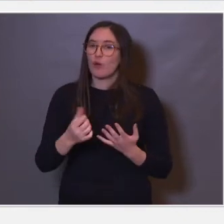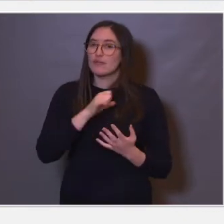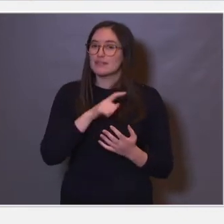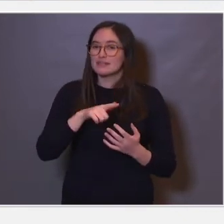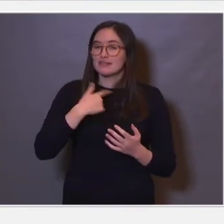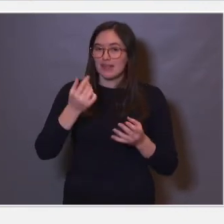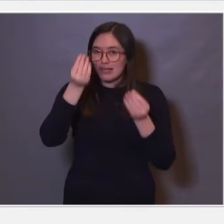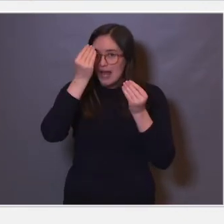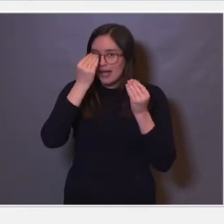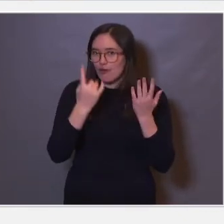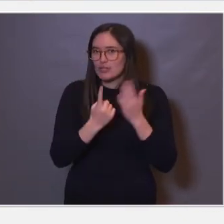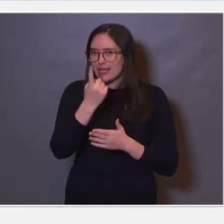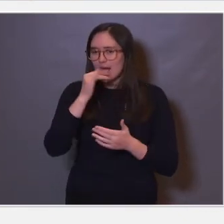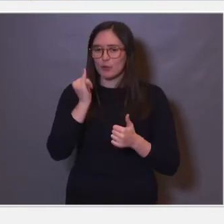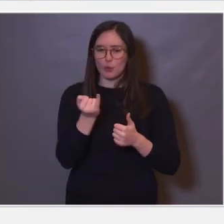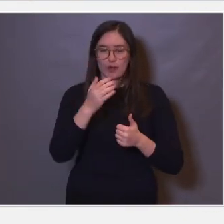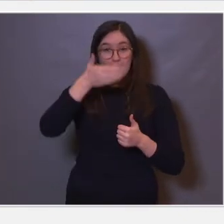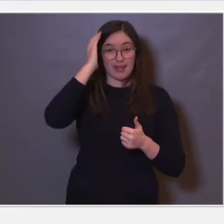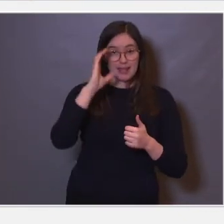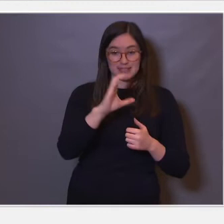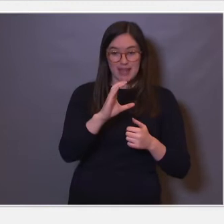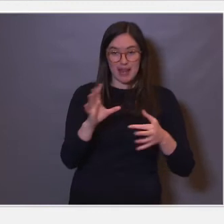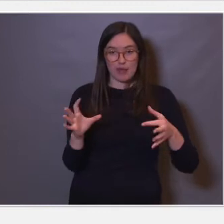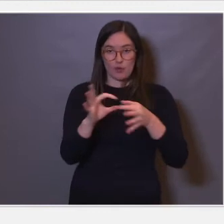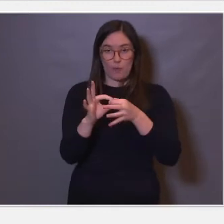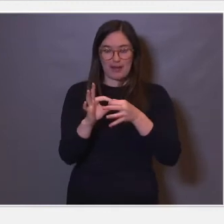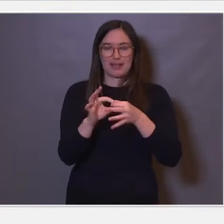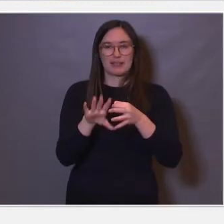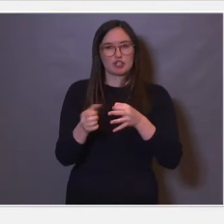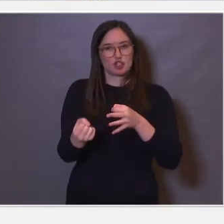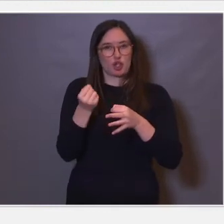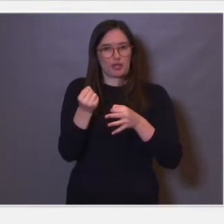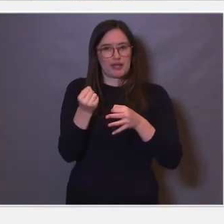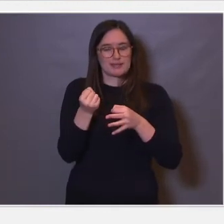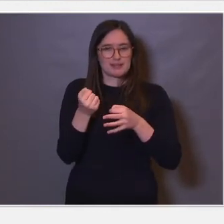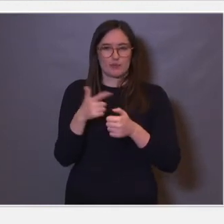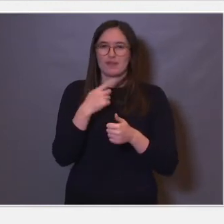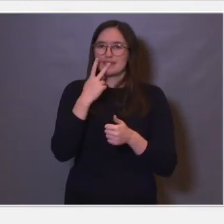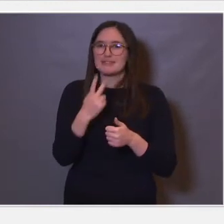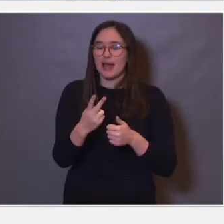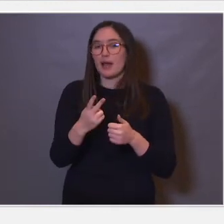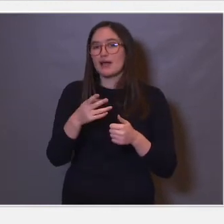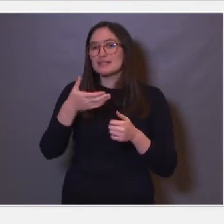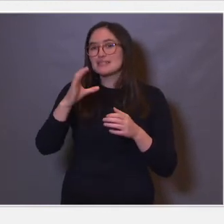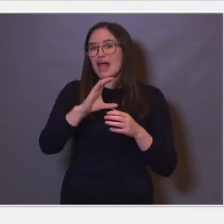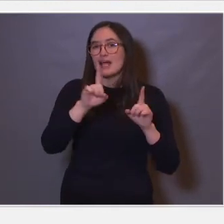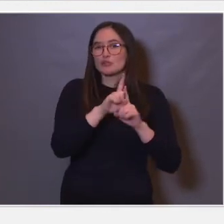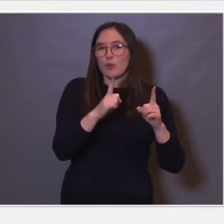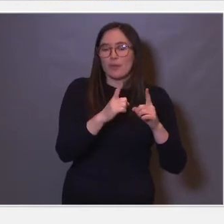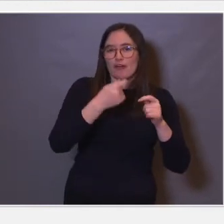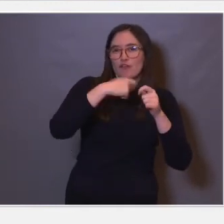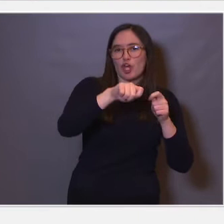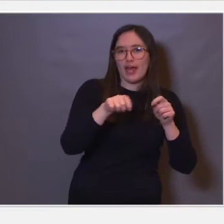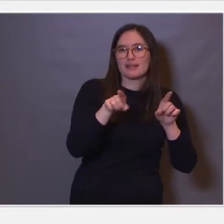koblingene mellom hjernecellene, de styrkes. Man sier at cells that fire together wire together, så hvis de er aktive